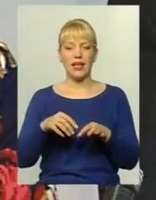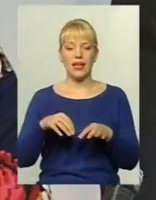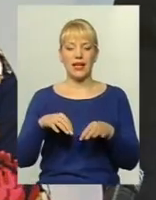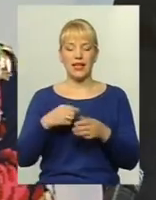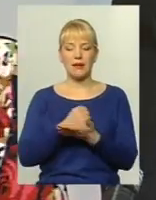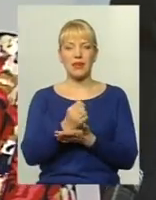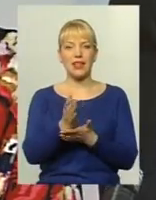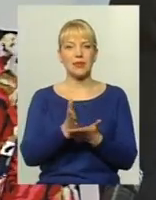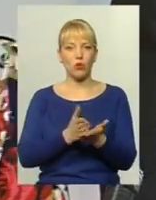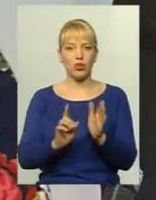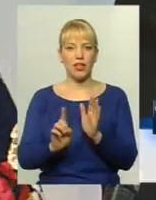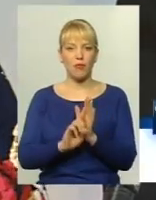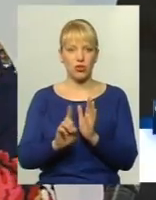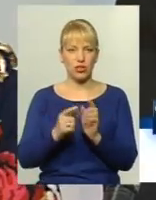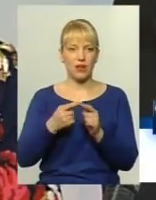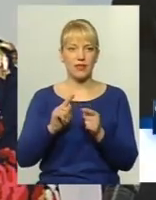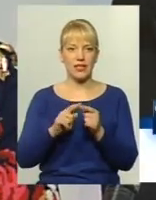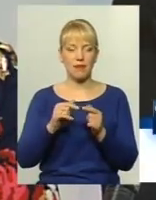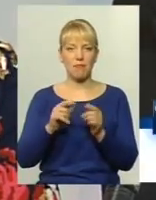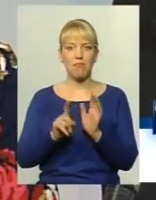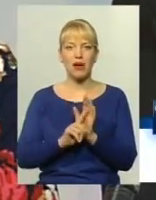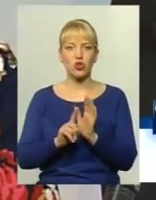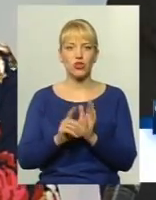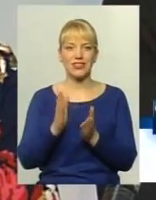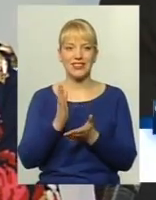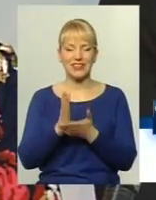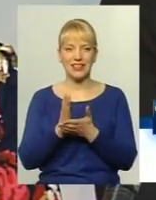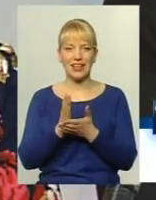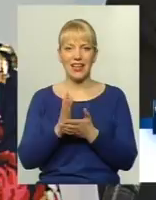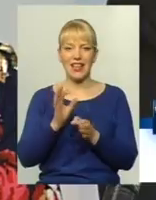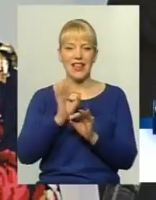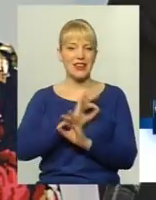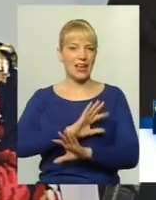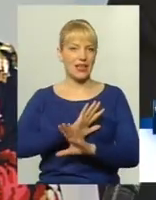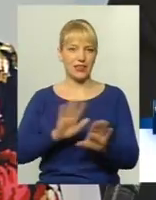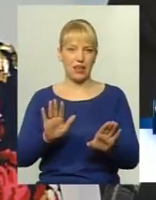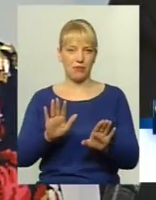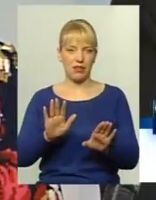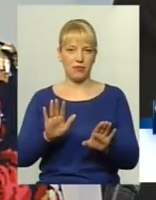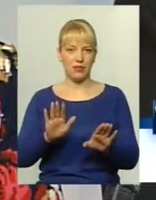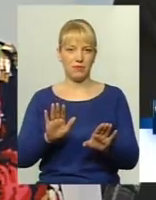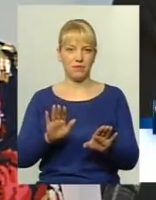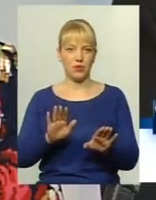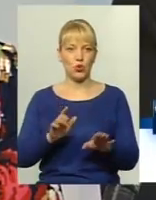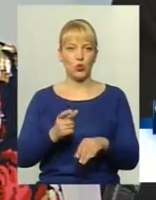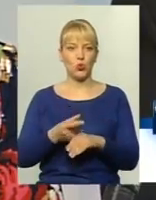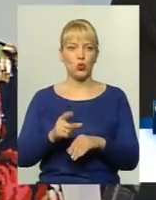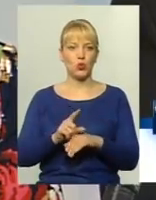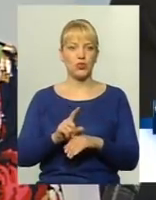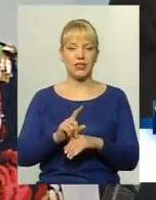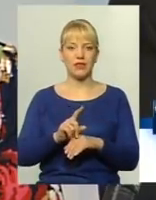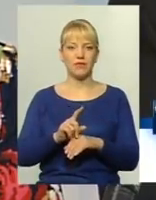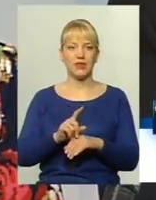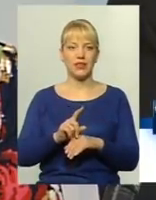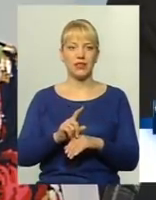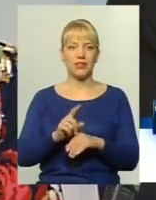яка є на сьогоднішній день, деякі маршрути, вони є нерентабельними. І дуже непопулярні